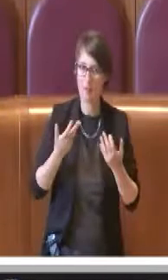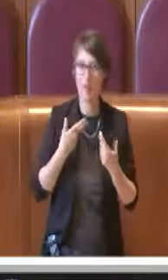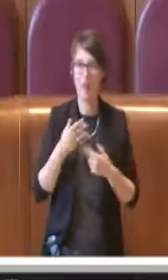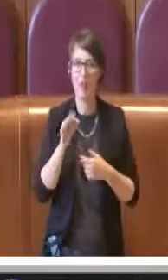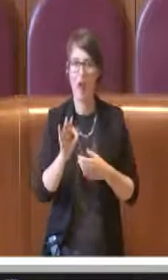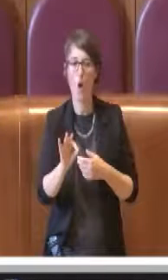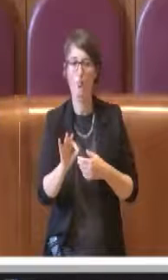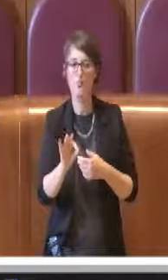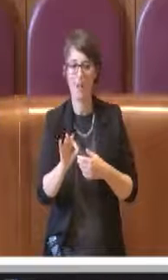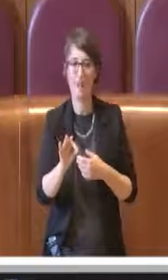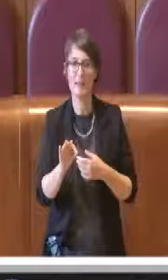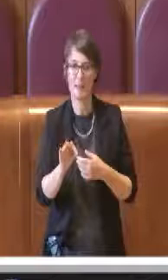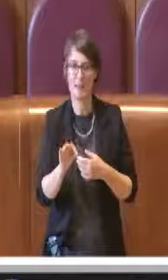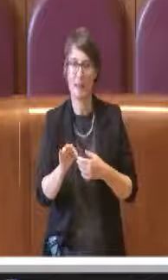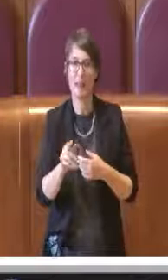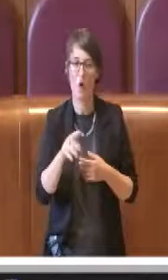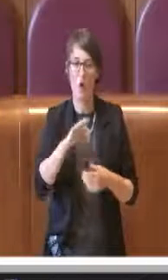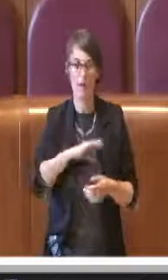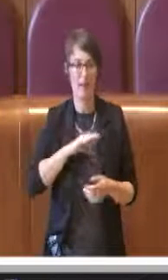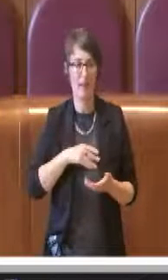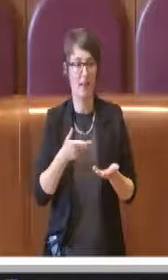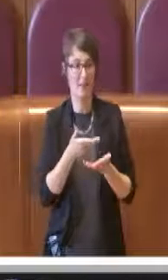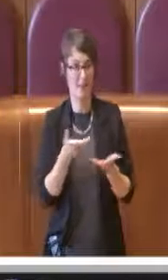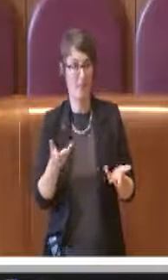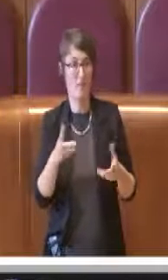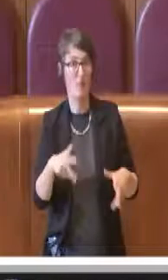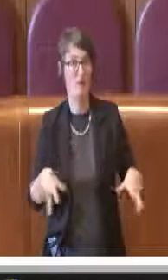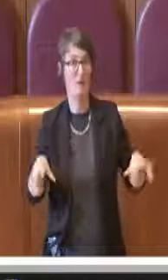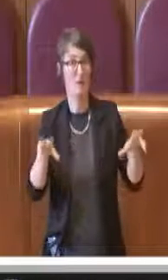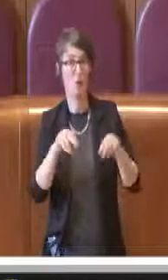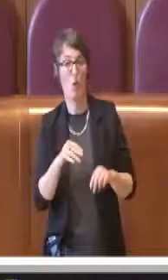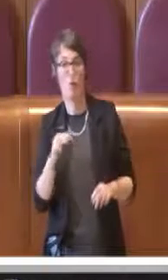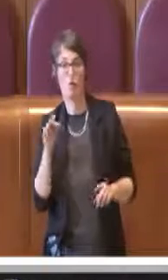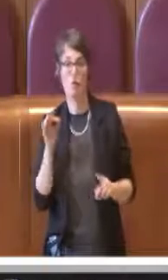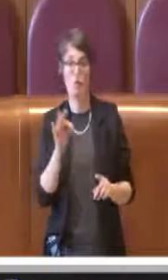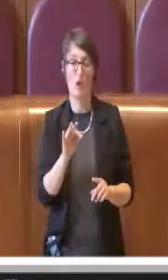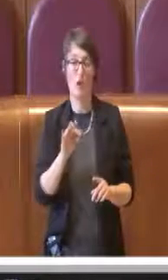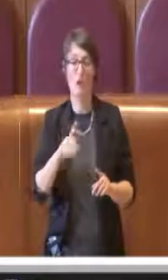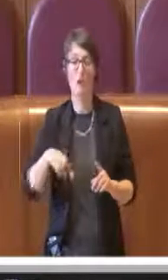noi voteremo assolutamente a favore questa delibera. Grazie.